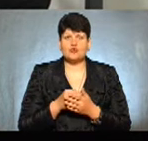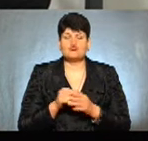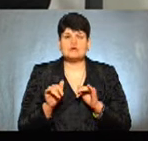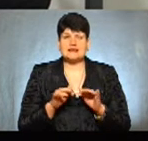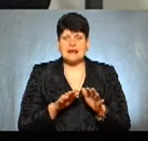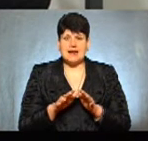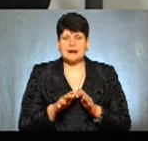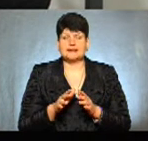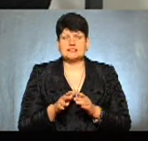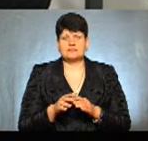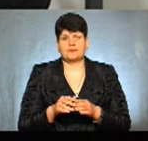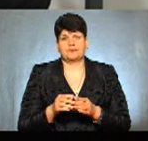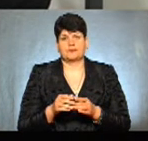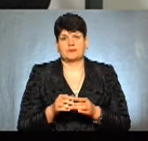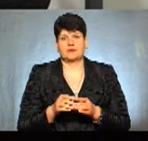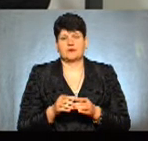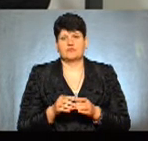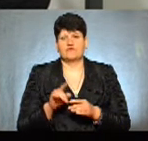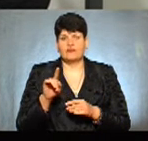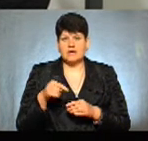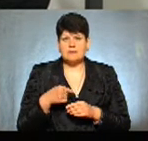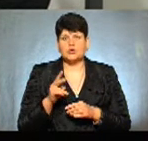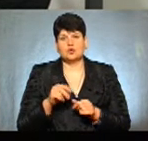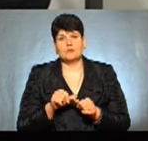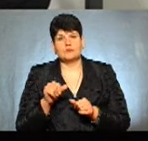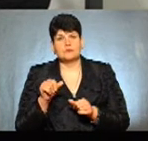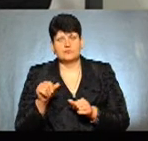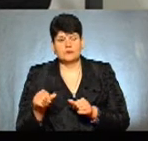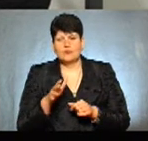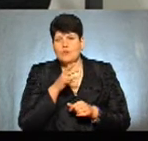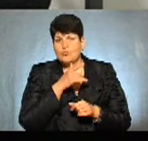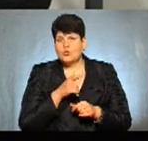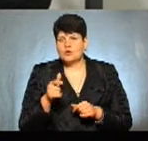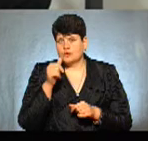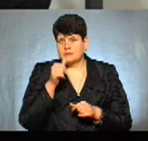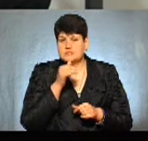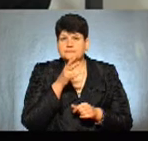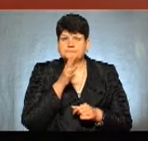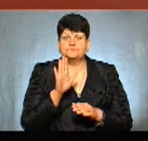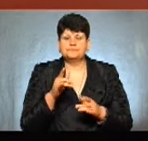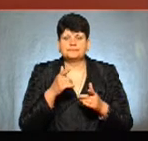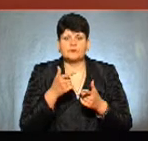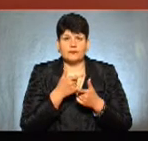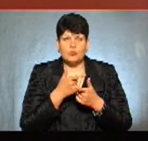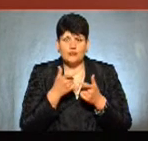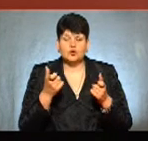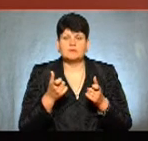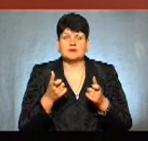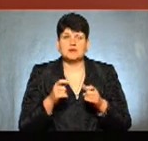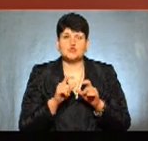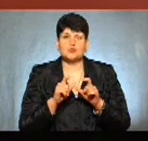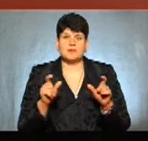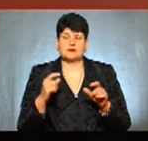межах вимог дотримання, вимог чинного законодавства, хто за межами. Я думаю, протягом місяця часу і будуть повідомлені ці суб'єкти господарювання, хто